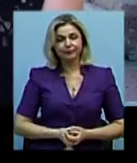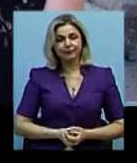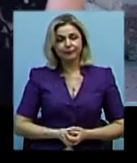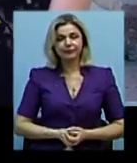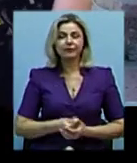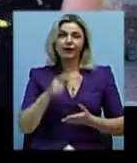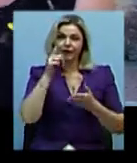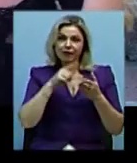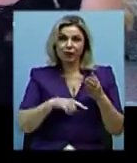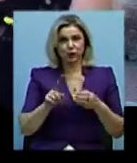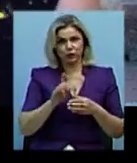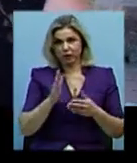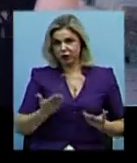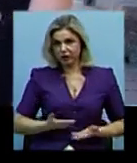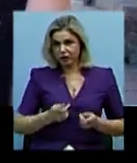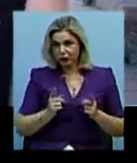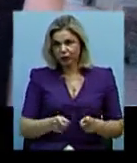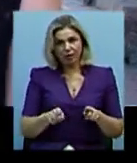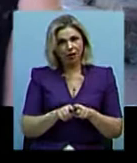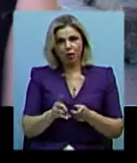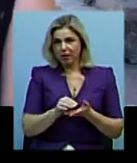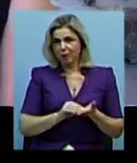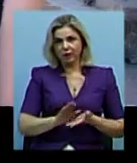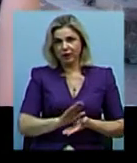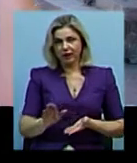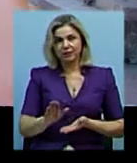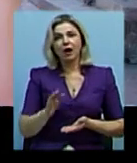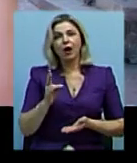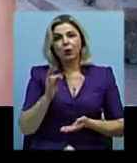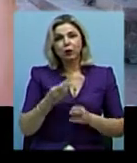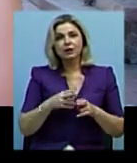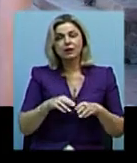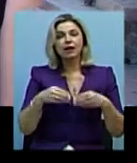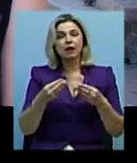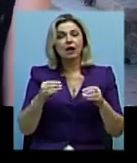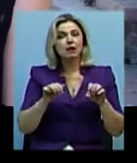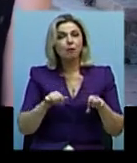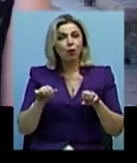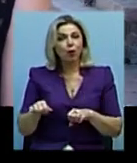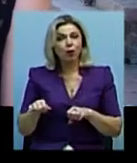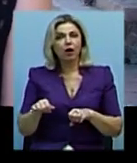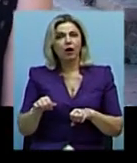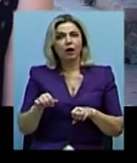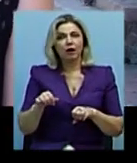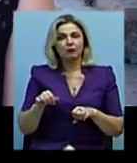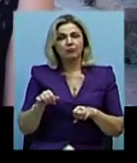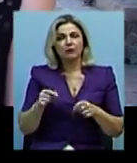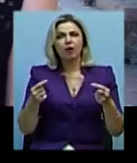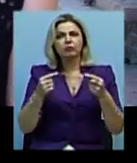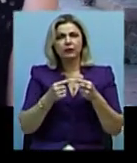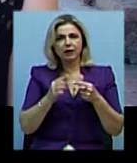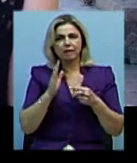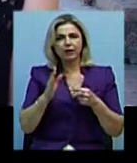Сподіваюся, в житті такого не повториться, але це дає змогу зорієнтуватися в